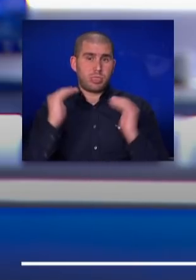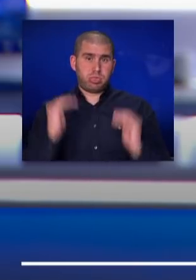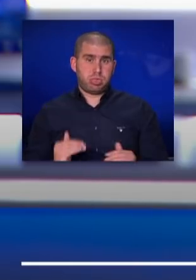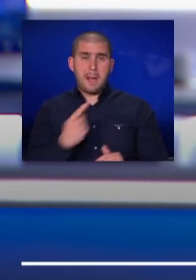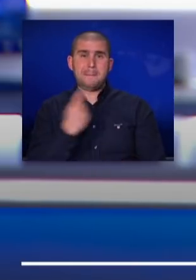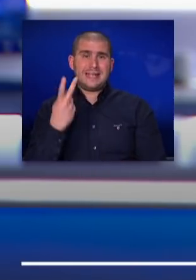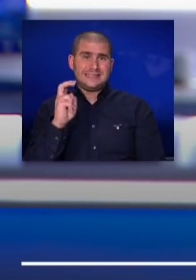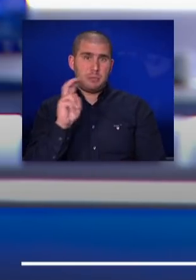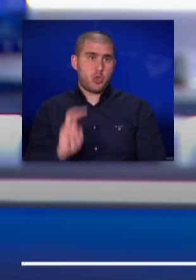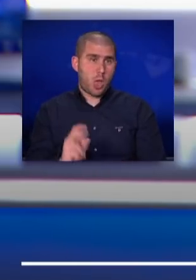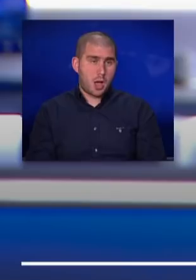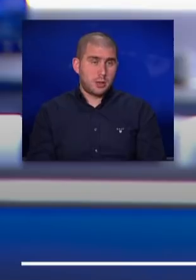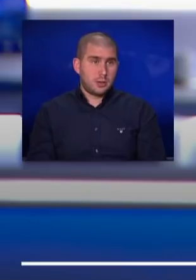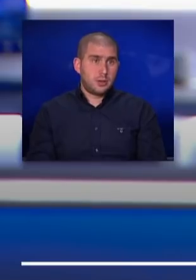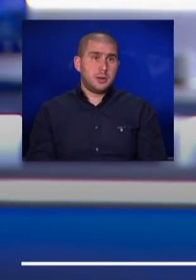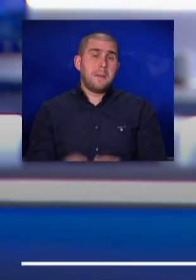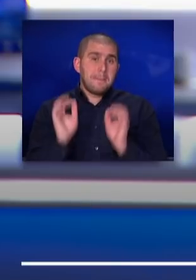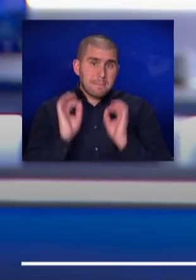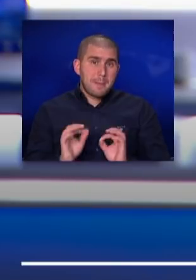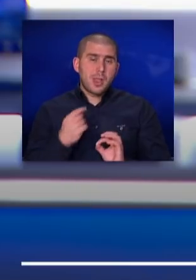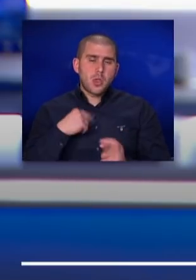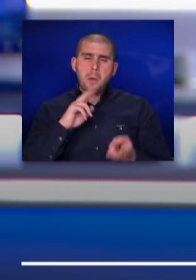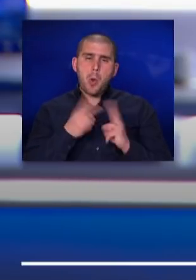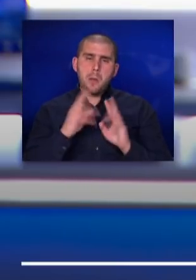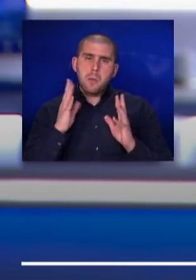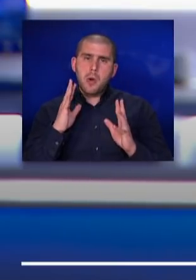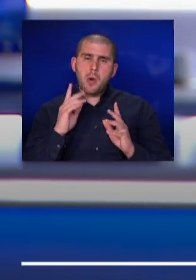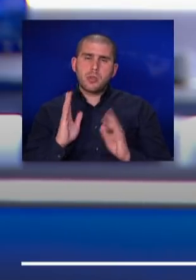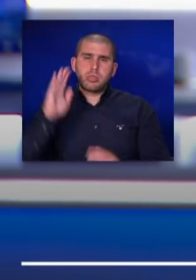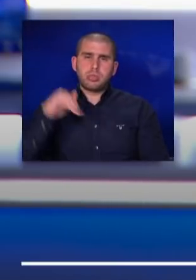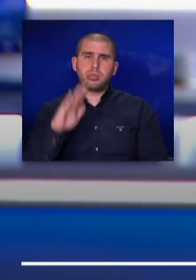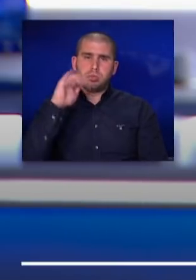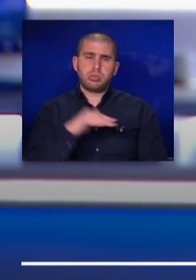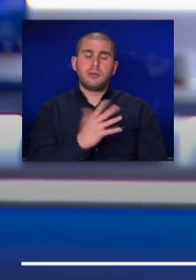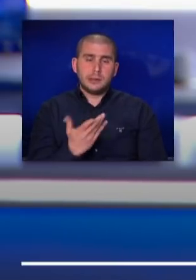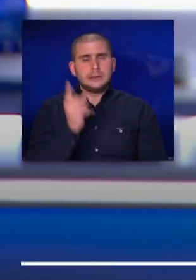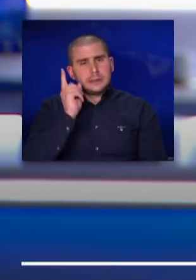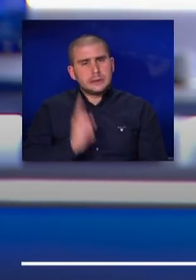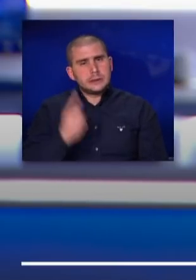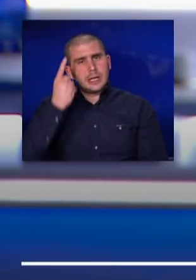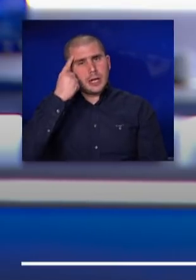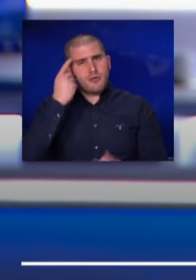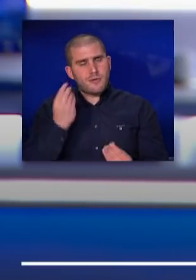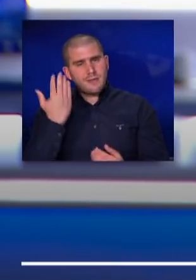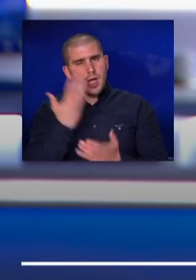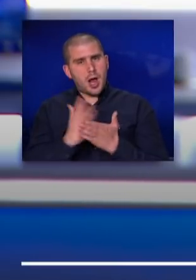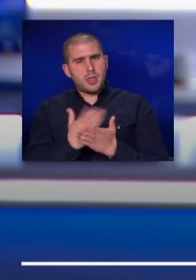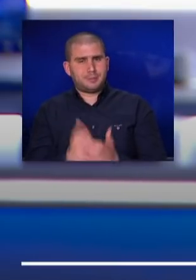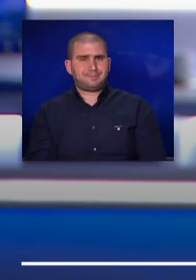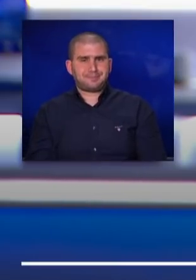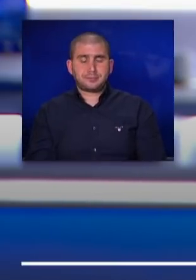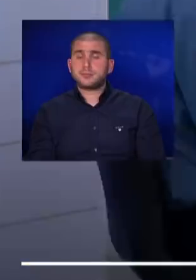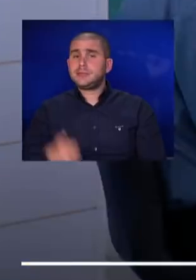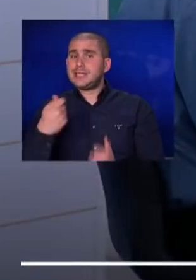-120 דולר. אז באמת אנחנו בעולם מאוד מאוד תנודתי, ובאמת צריך לחשוב טוב לפני שמקבלים החלטות. שער